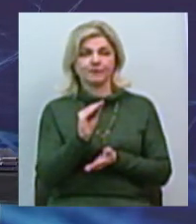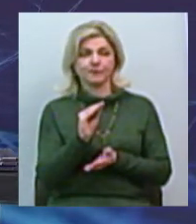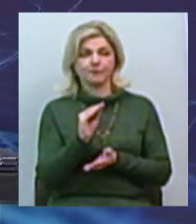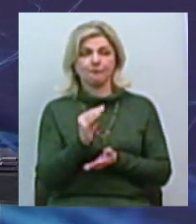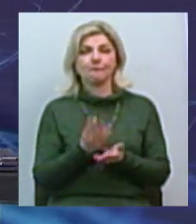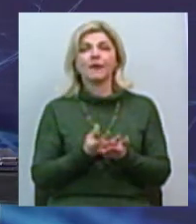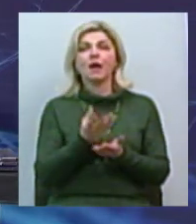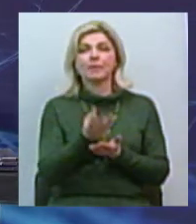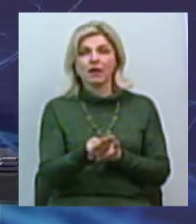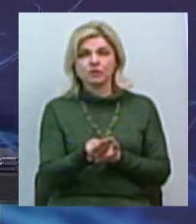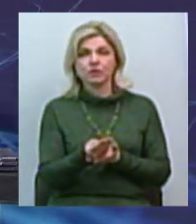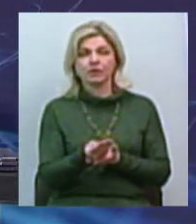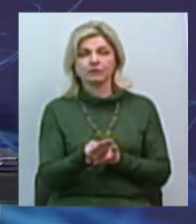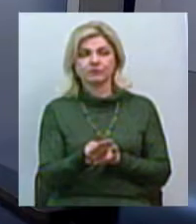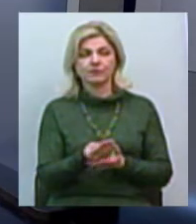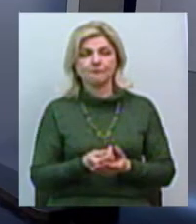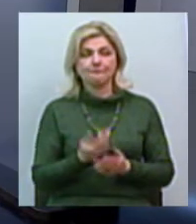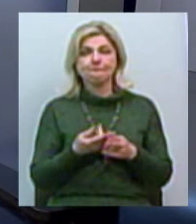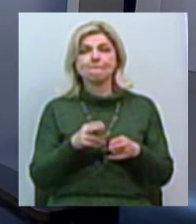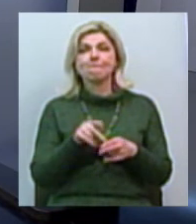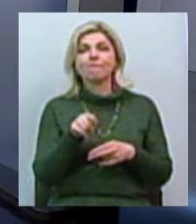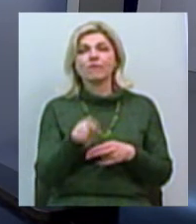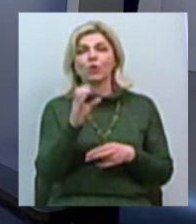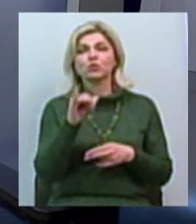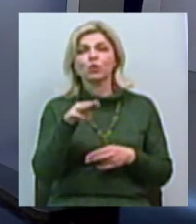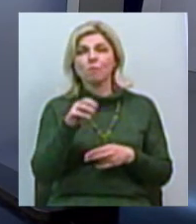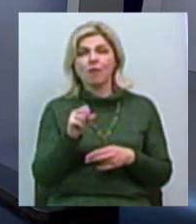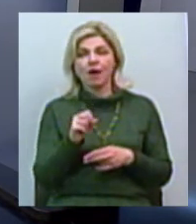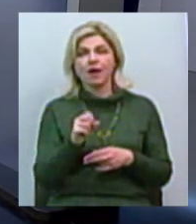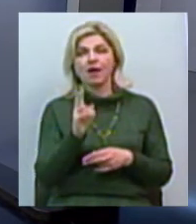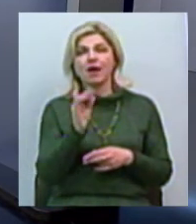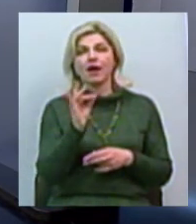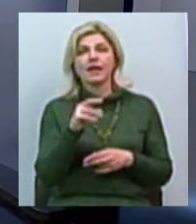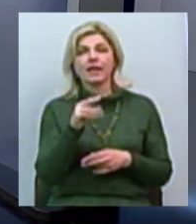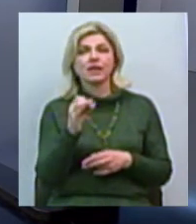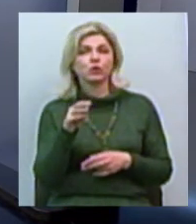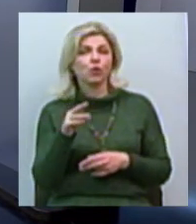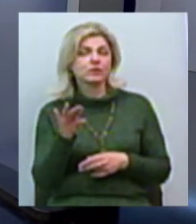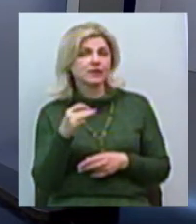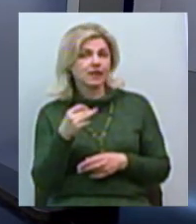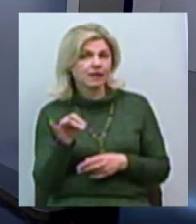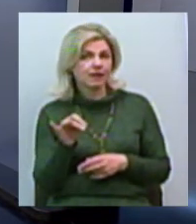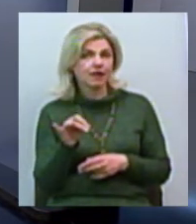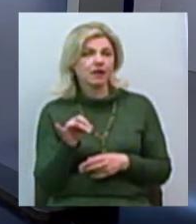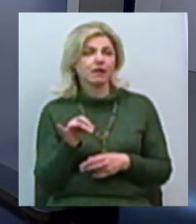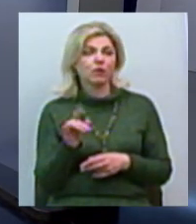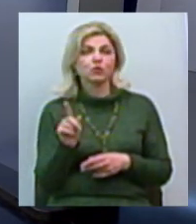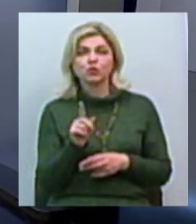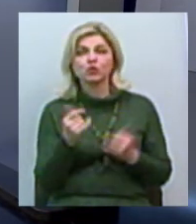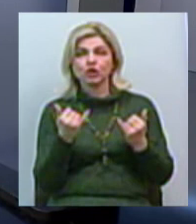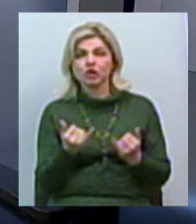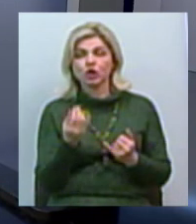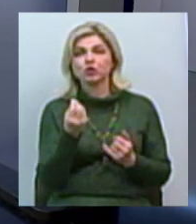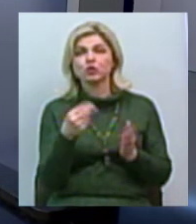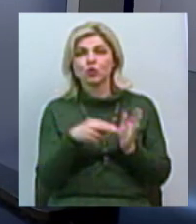оплачена і була приобретена. Це сума кредиторських претенджів. 700 чоловік зараз працює. Стоимості